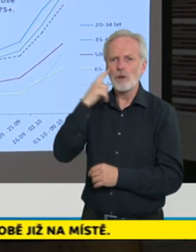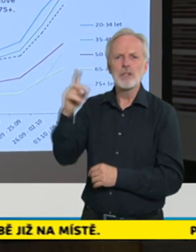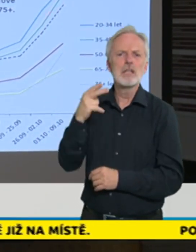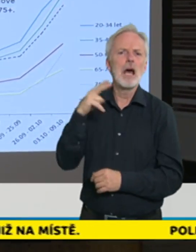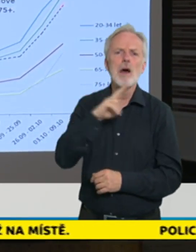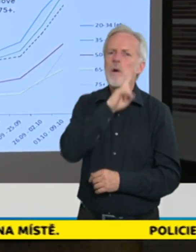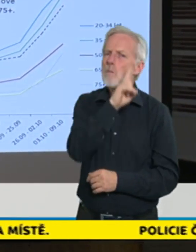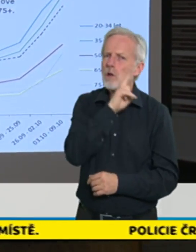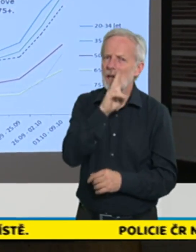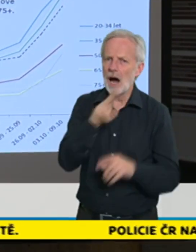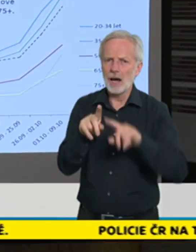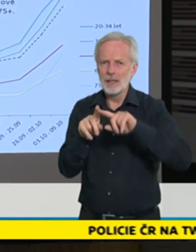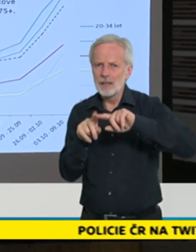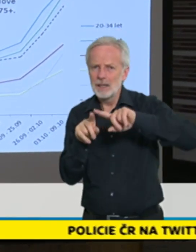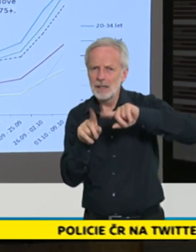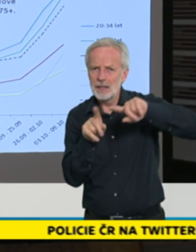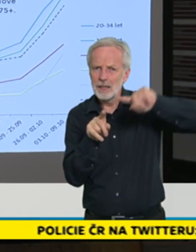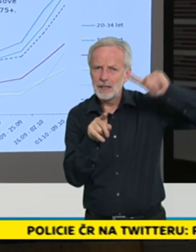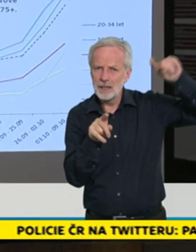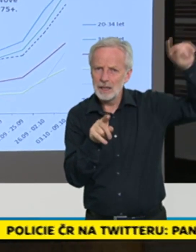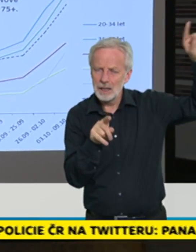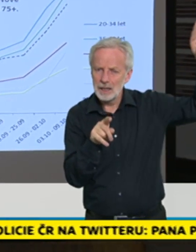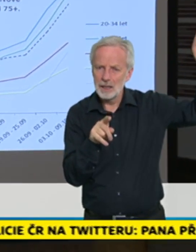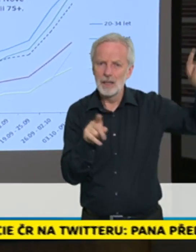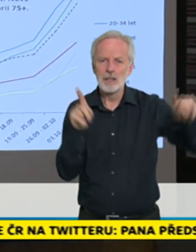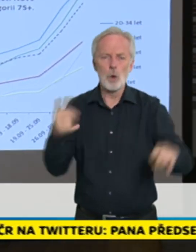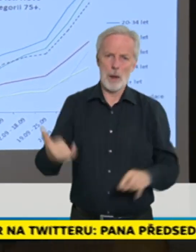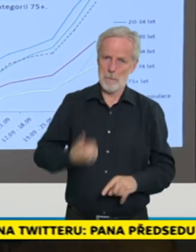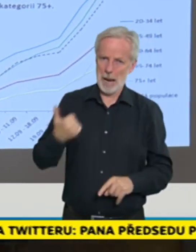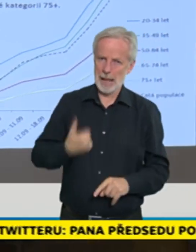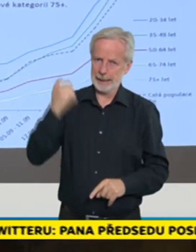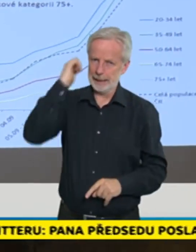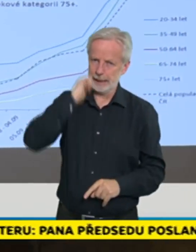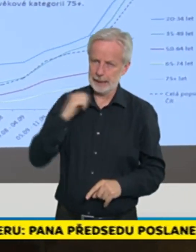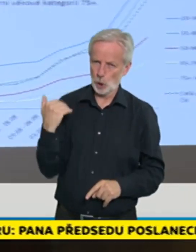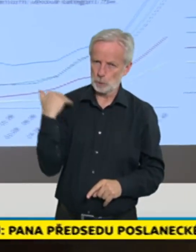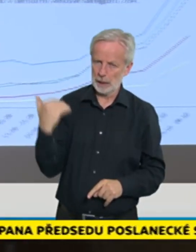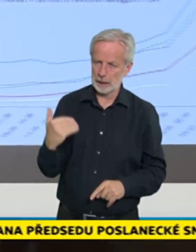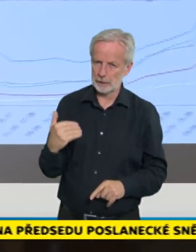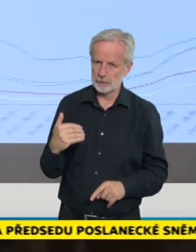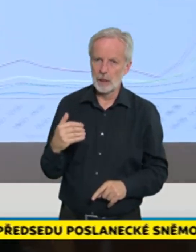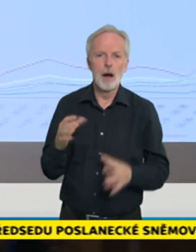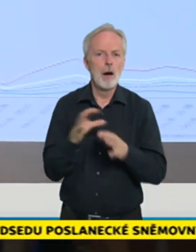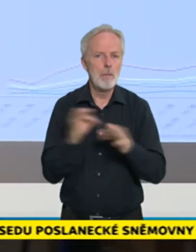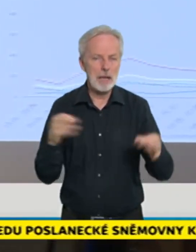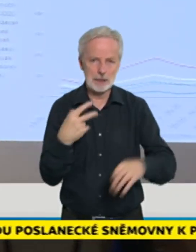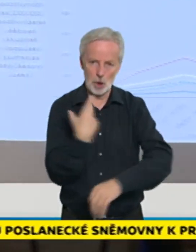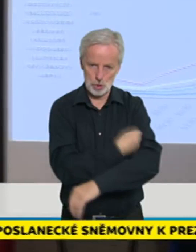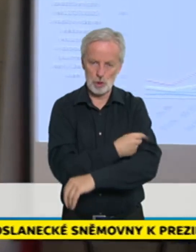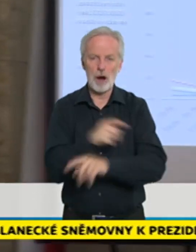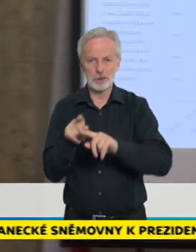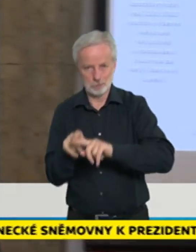rostou právě nákazy u zejména mladých dospělých a zejména u neočkovaných mladých dospělých